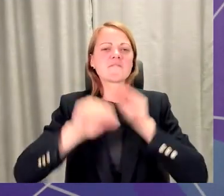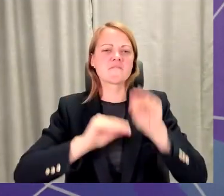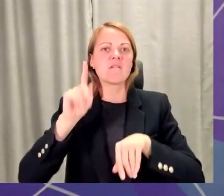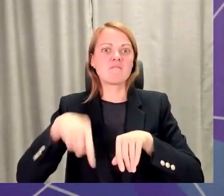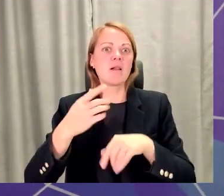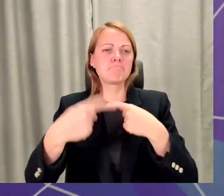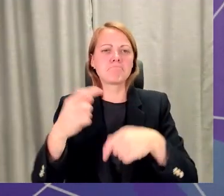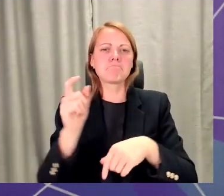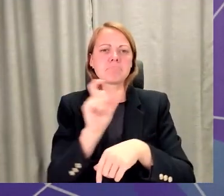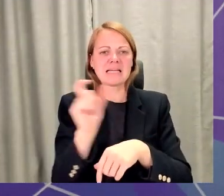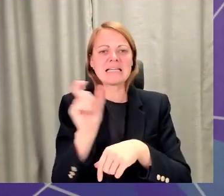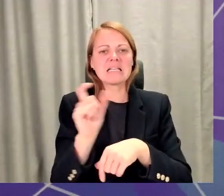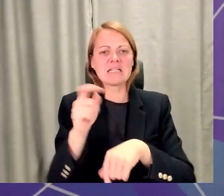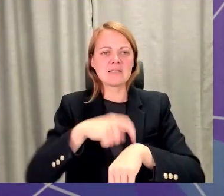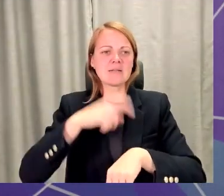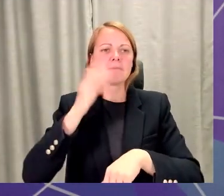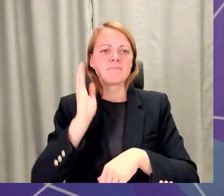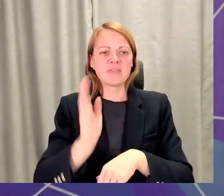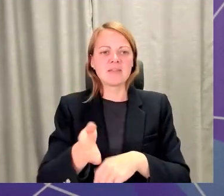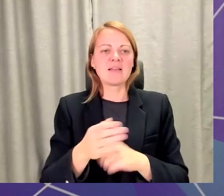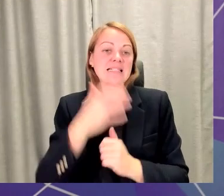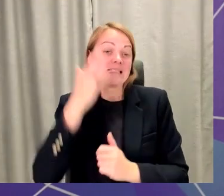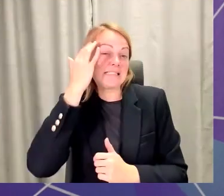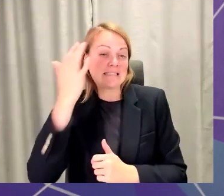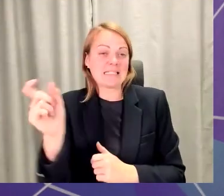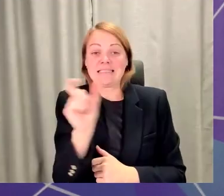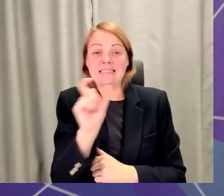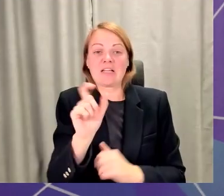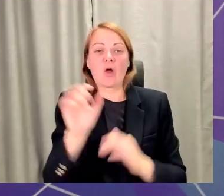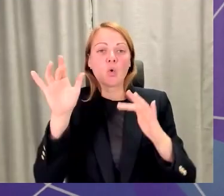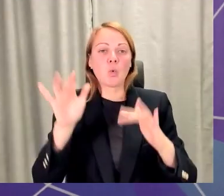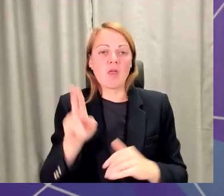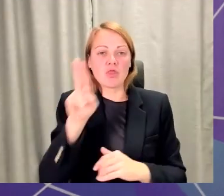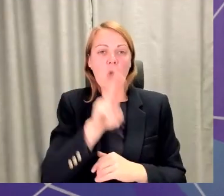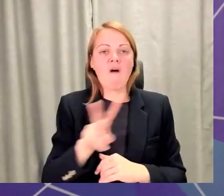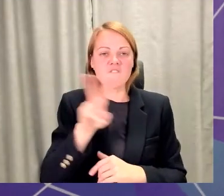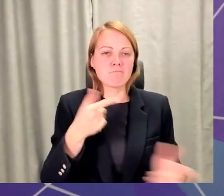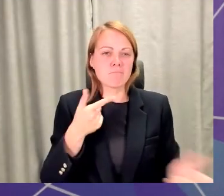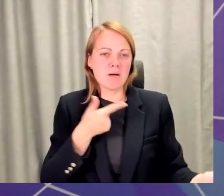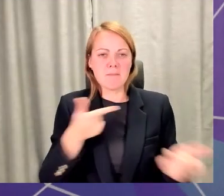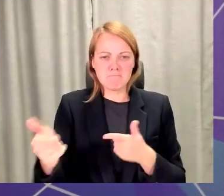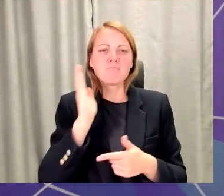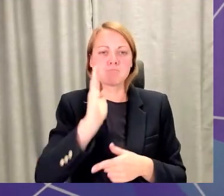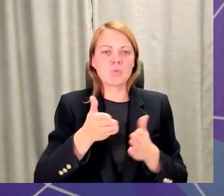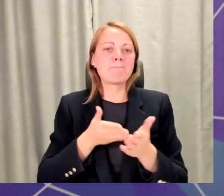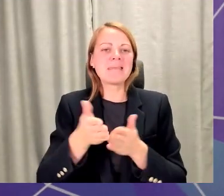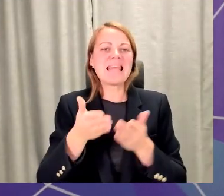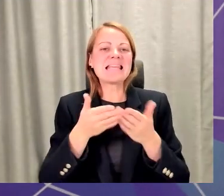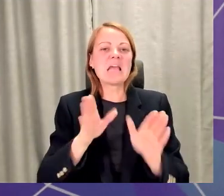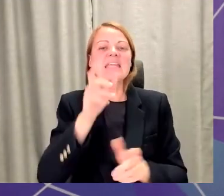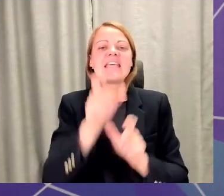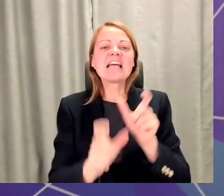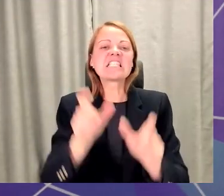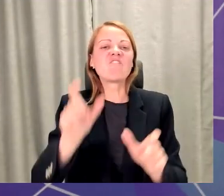mēs atkal gribam teikt, cerams te pat to lītrudenī, novembrī, viņa būs pieejam arī iedzīvotājiem, viņa varēs ar to